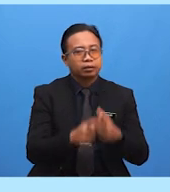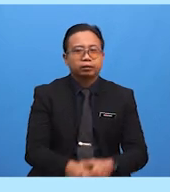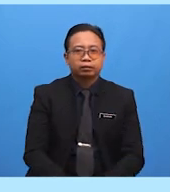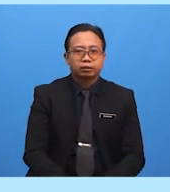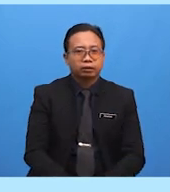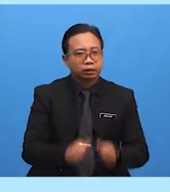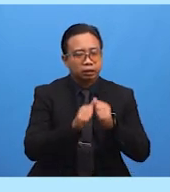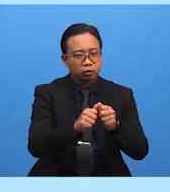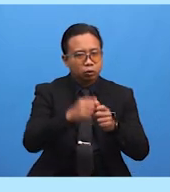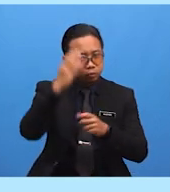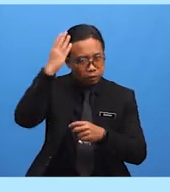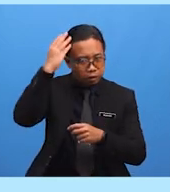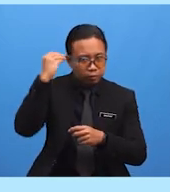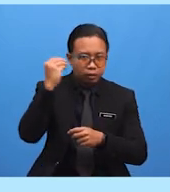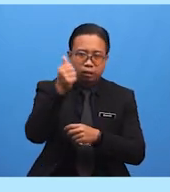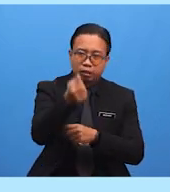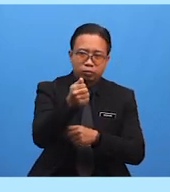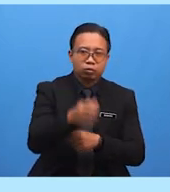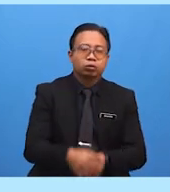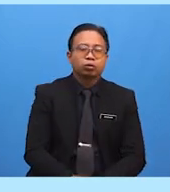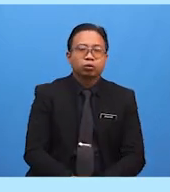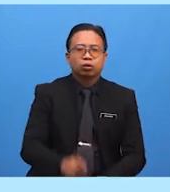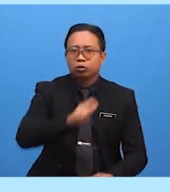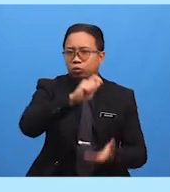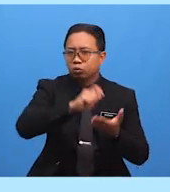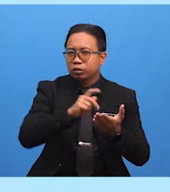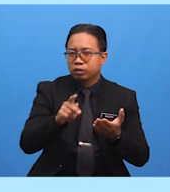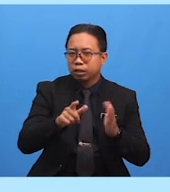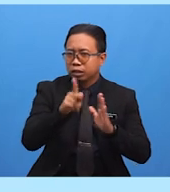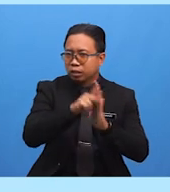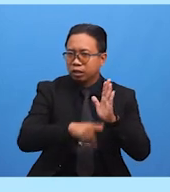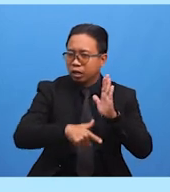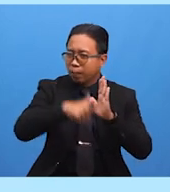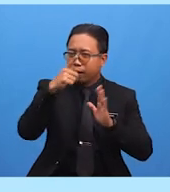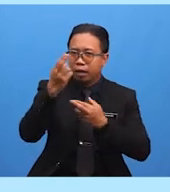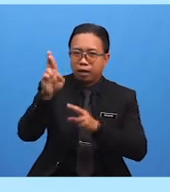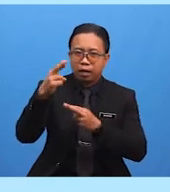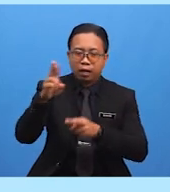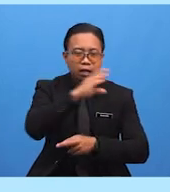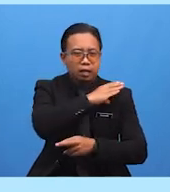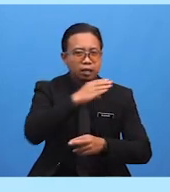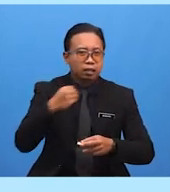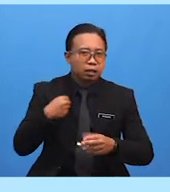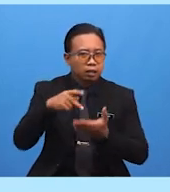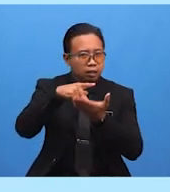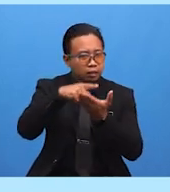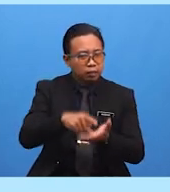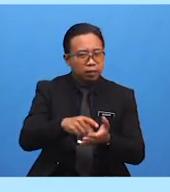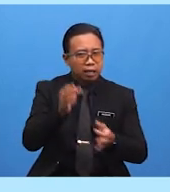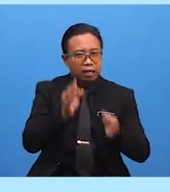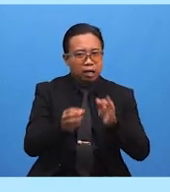Berdasarkan Pengalaman Kamu Itu Tuliskan Kelebihan Rehlah Dan Akibat